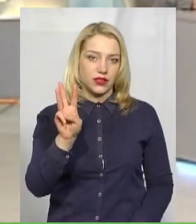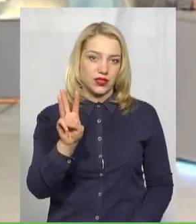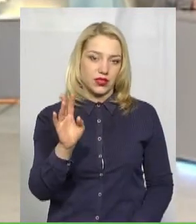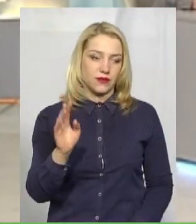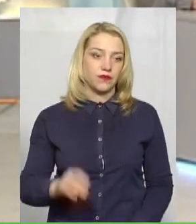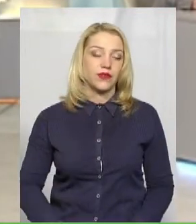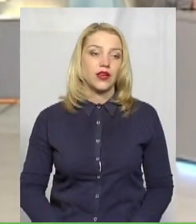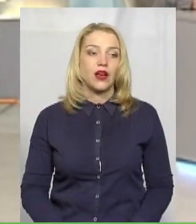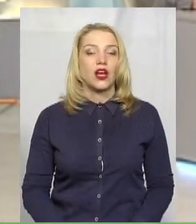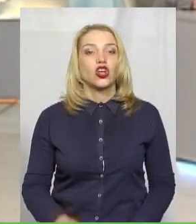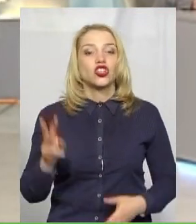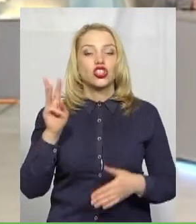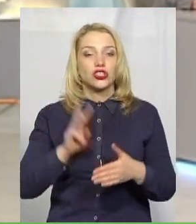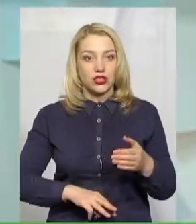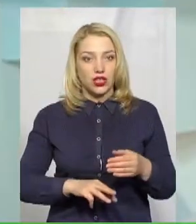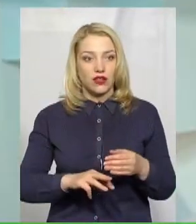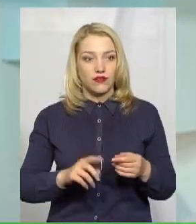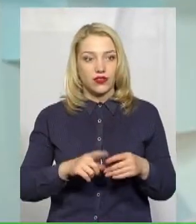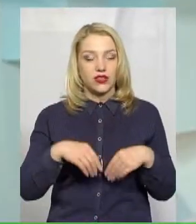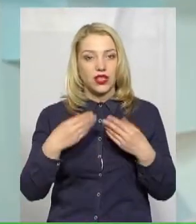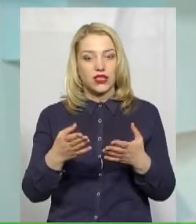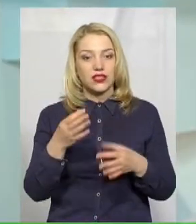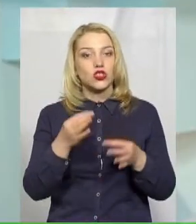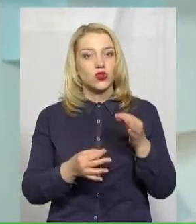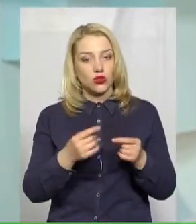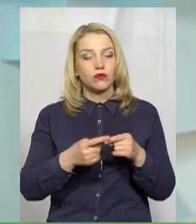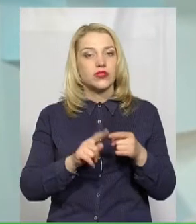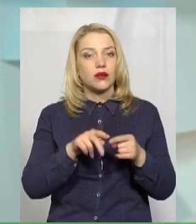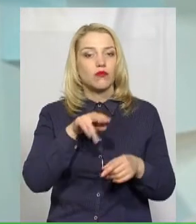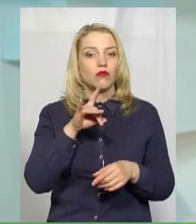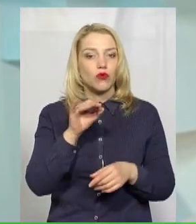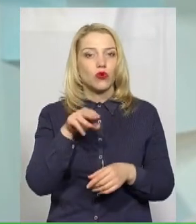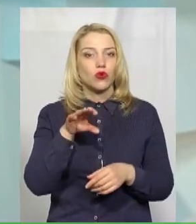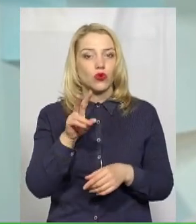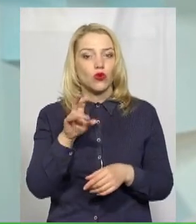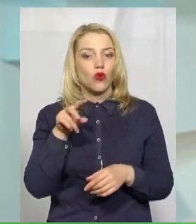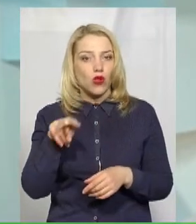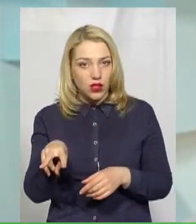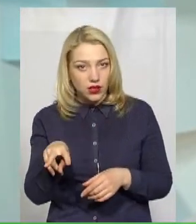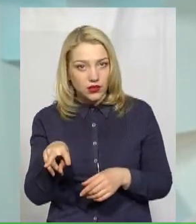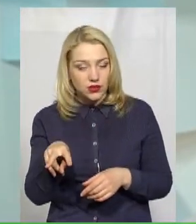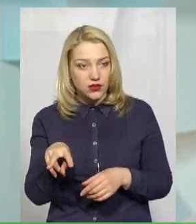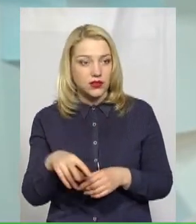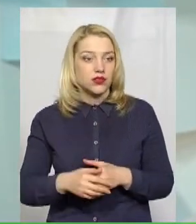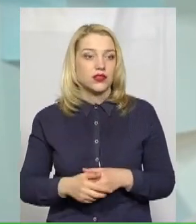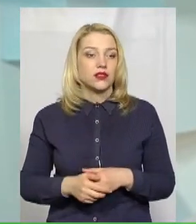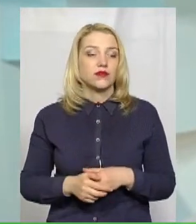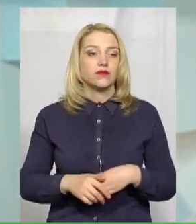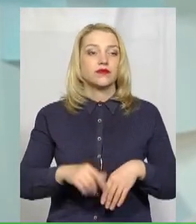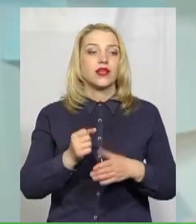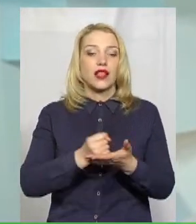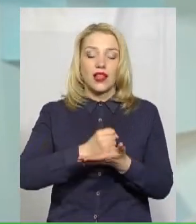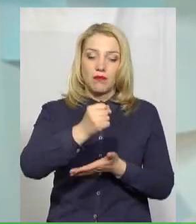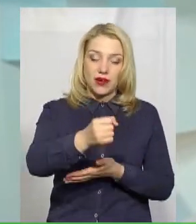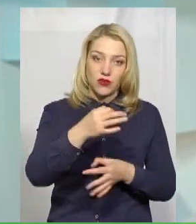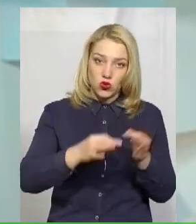накладалися? Штраф накладається судом, тобто складається протоколи. були вже звернення до суду? Направлені до суду, ще